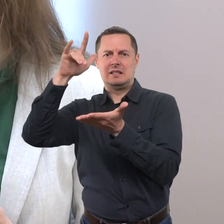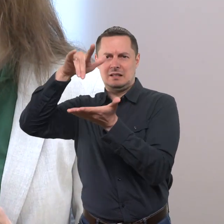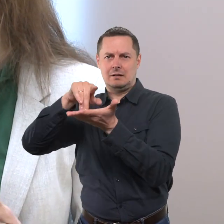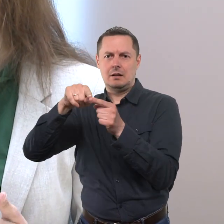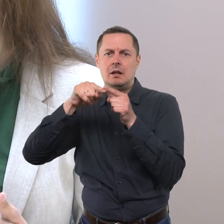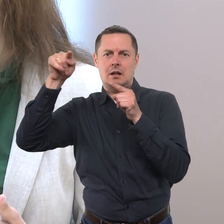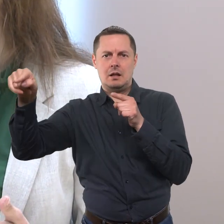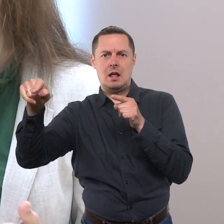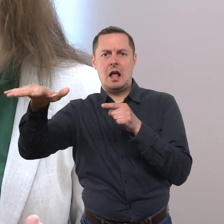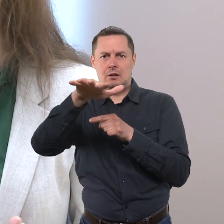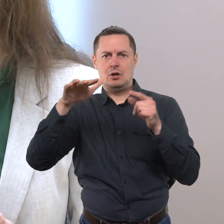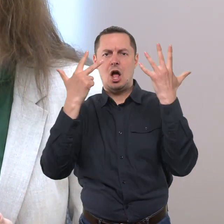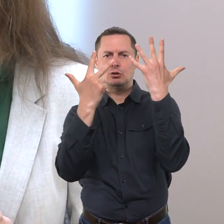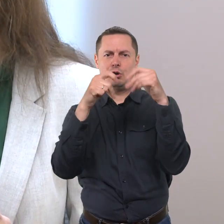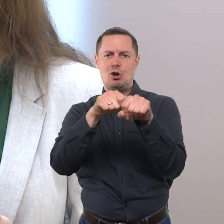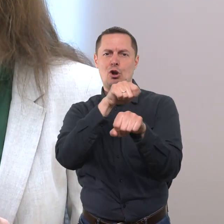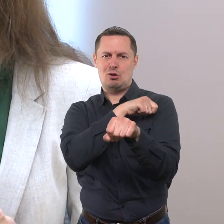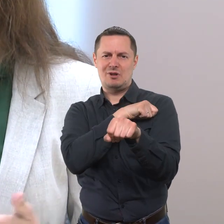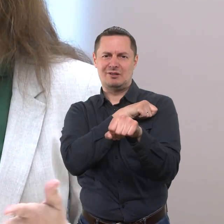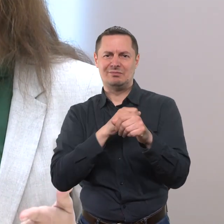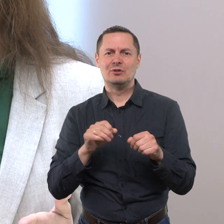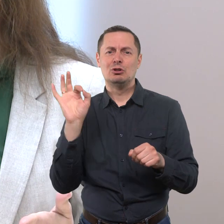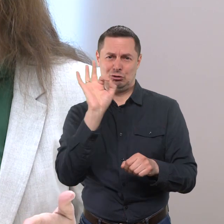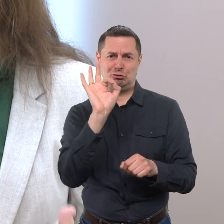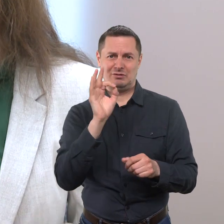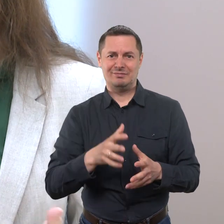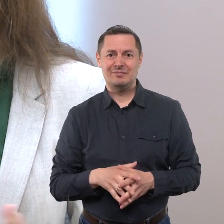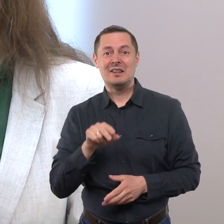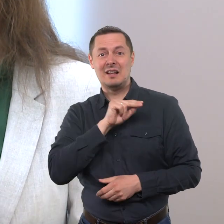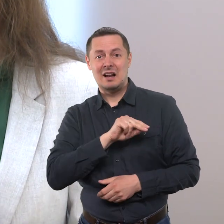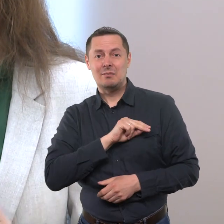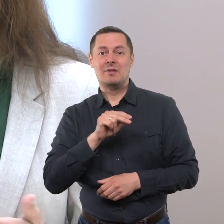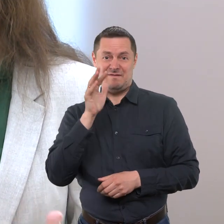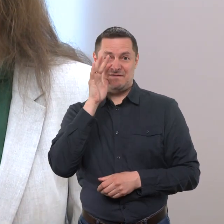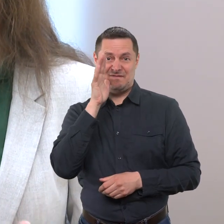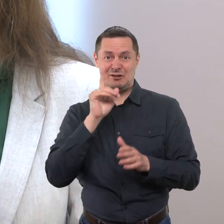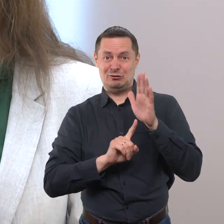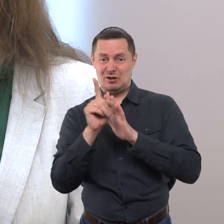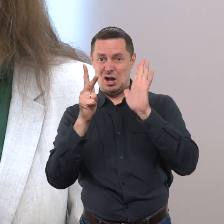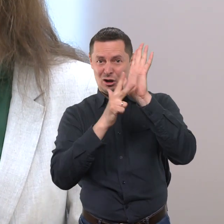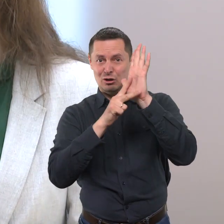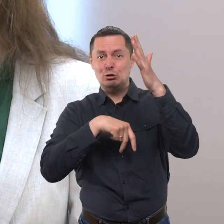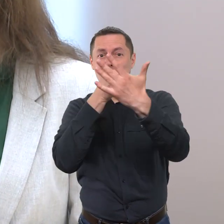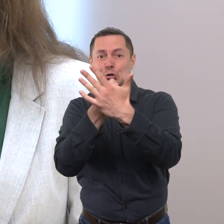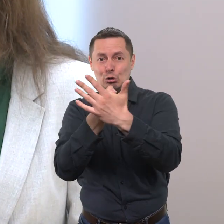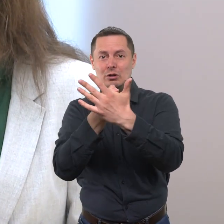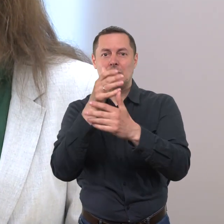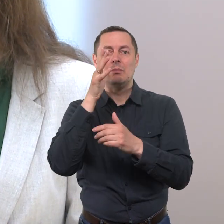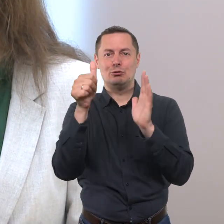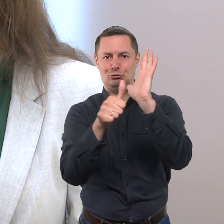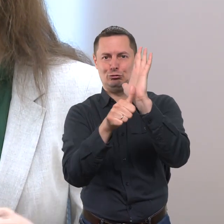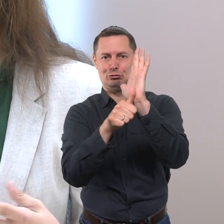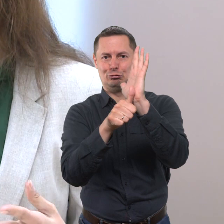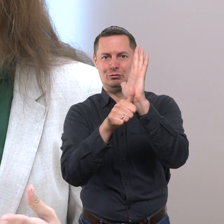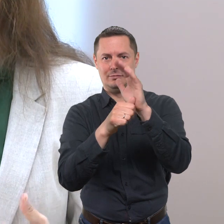pasižiūrėti nuo miesto centro apie 8 kilometrus. Tai darbo laikas yra darbo dienomis nuo 8 iki 18